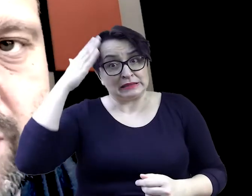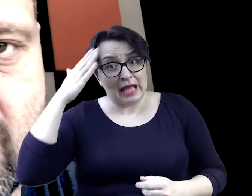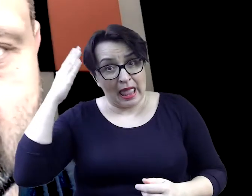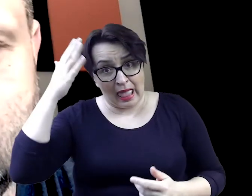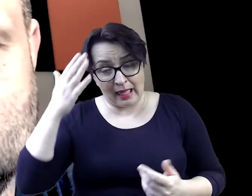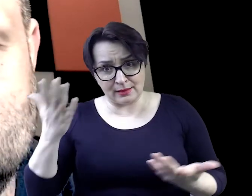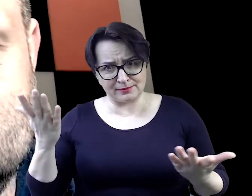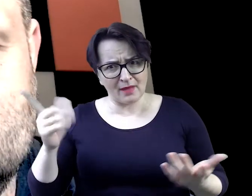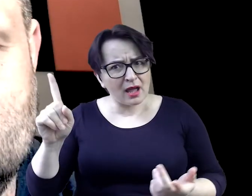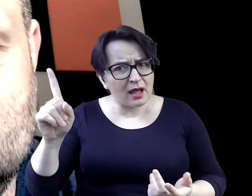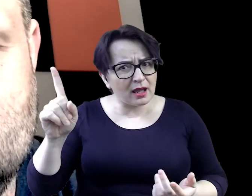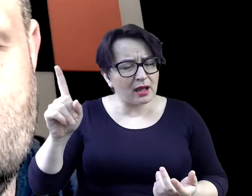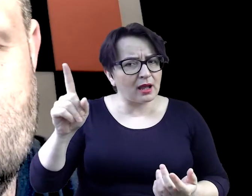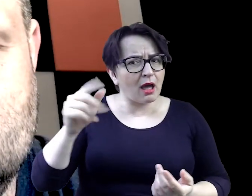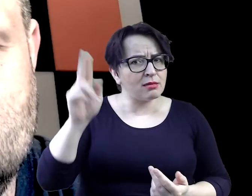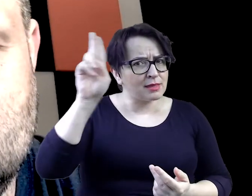na stadionie leży